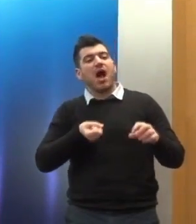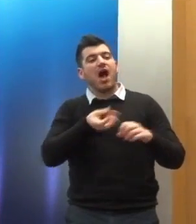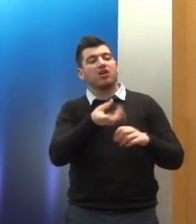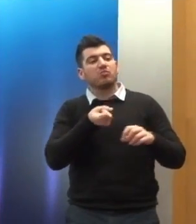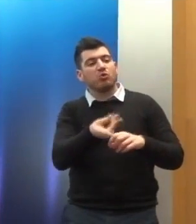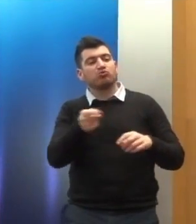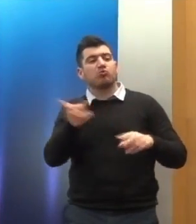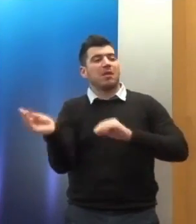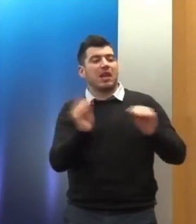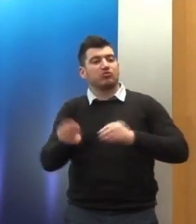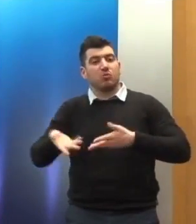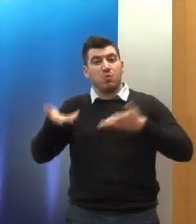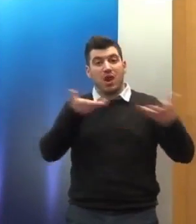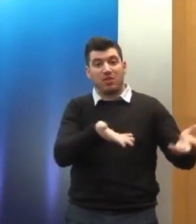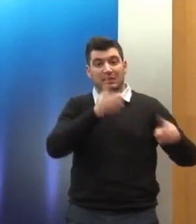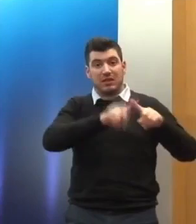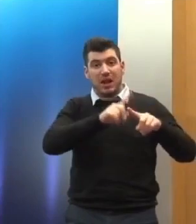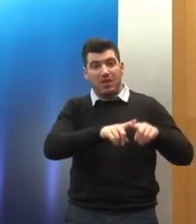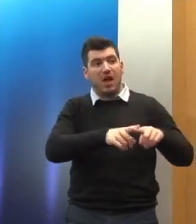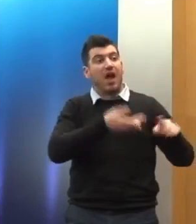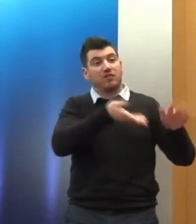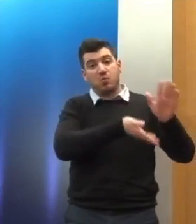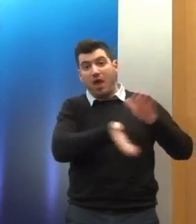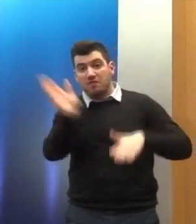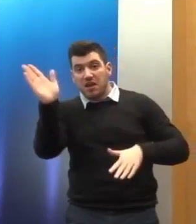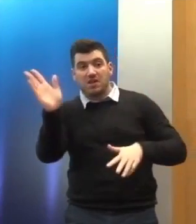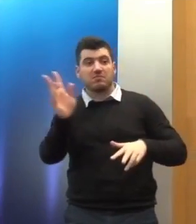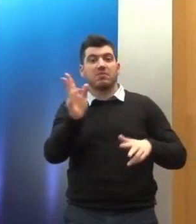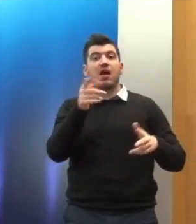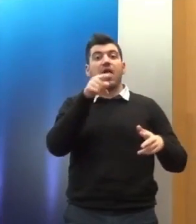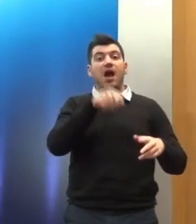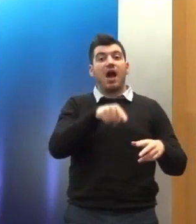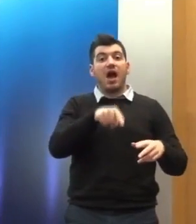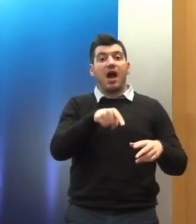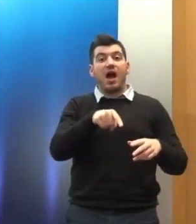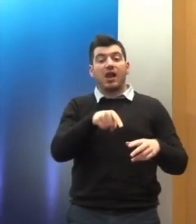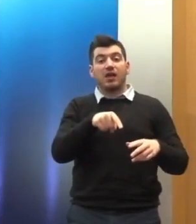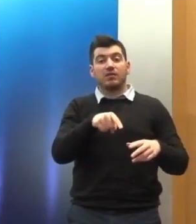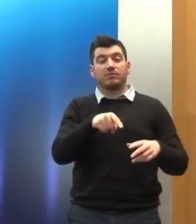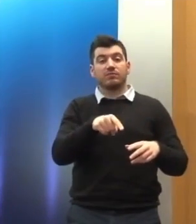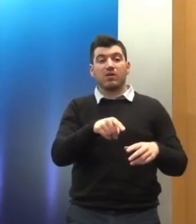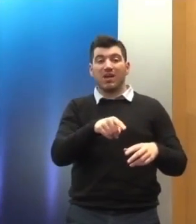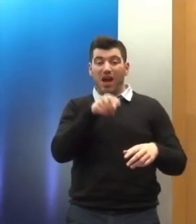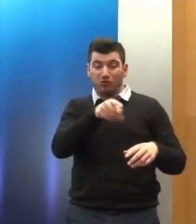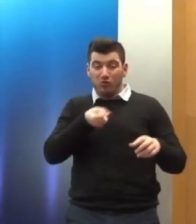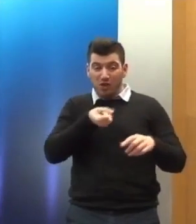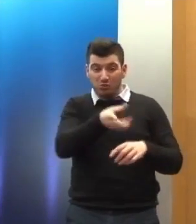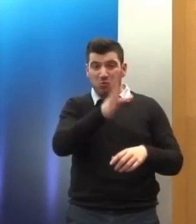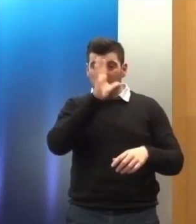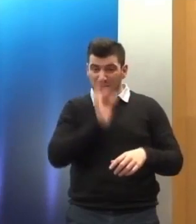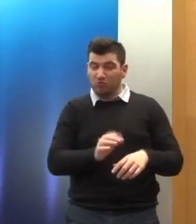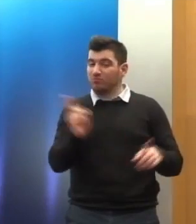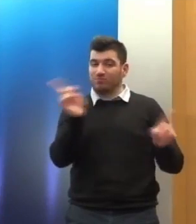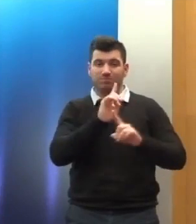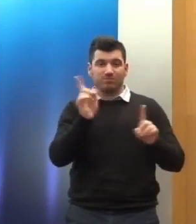μείνει στη χώρα κτλ αλλά ακόμα μέχρι και την τελευταία εξέταση τον Αύγουστο του 2016 στη ΣΕΡΤ δεν υπήρχε η κατάσταση που υπάρχει στο